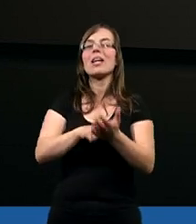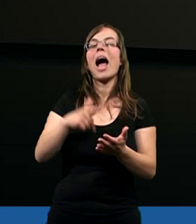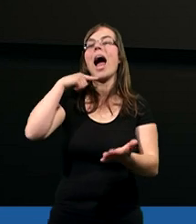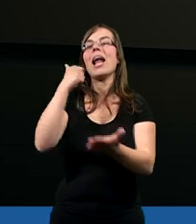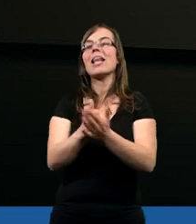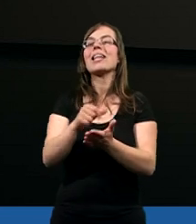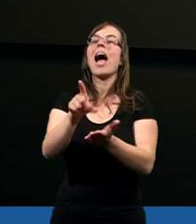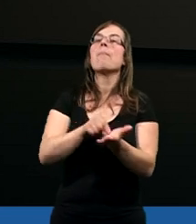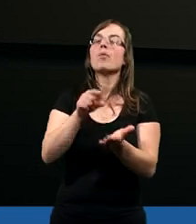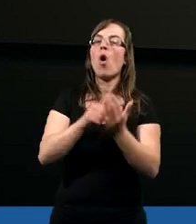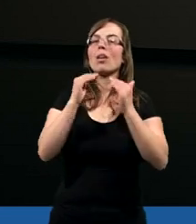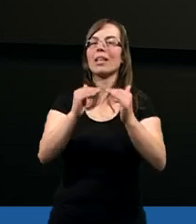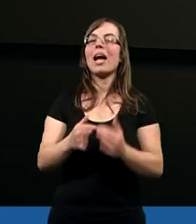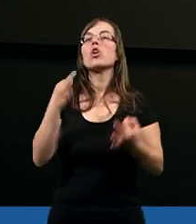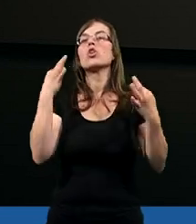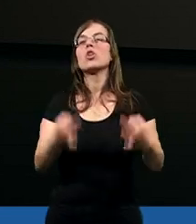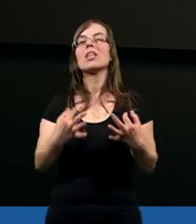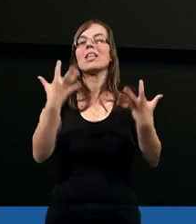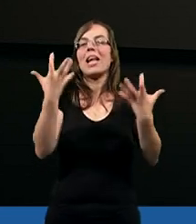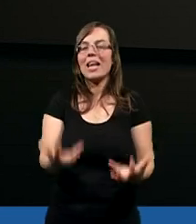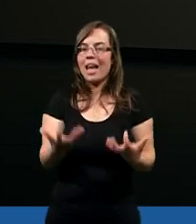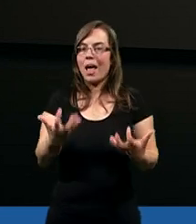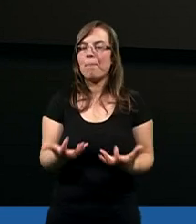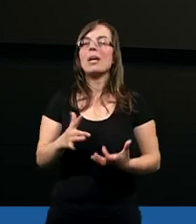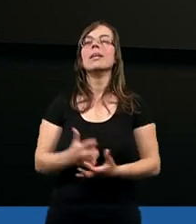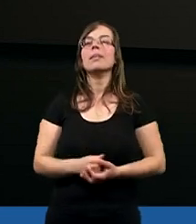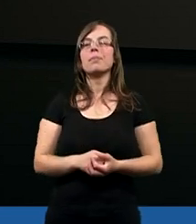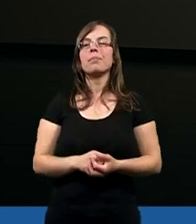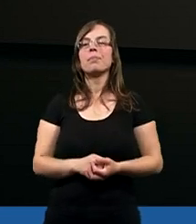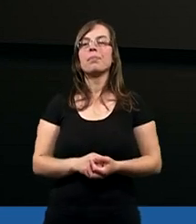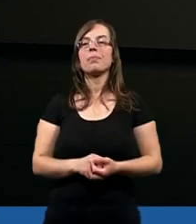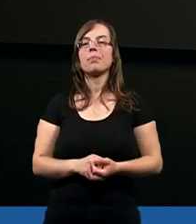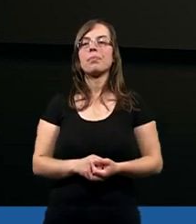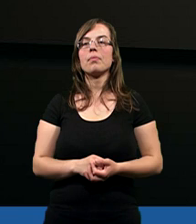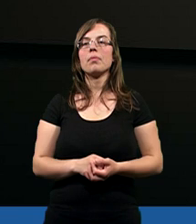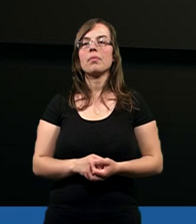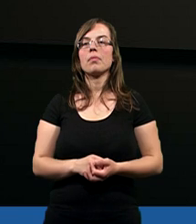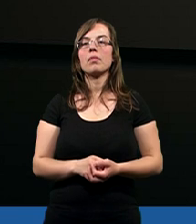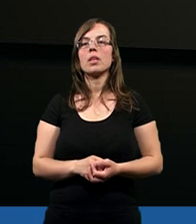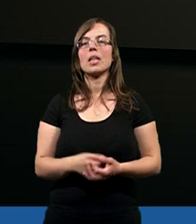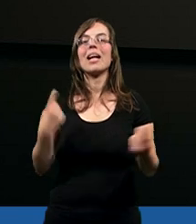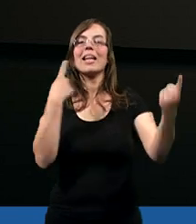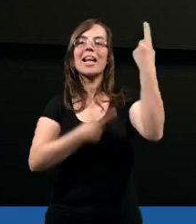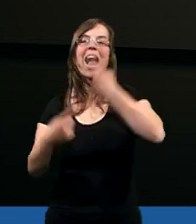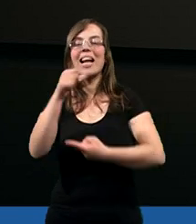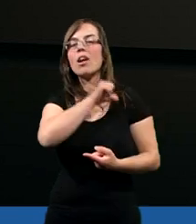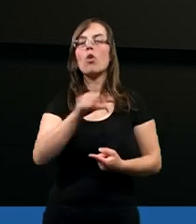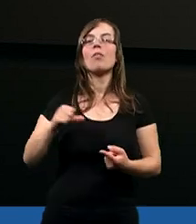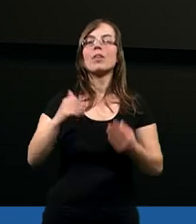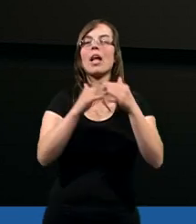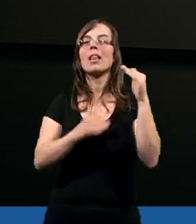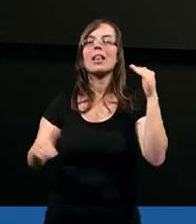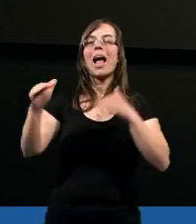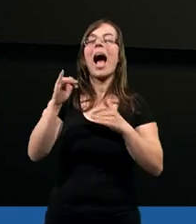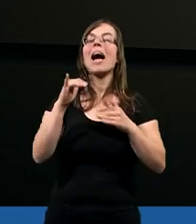Listami Piotra. Dzisiaj chcemy zastanowić się,